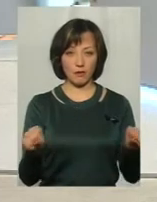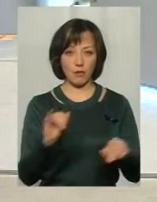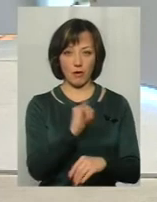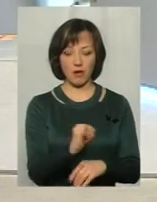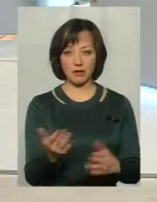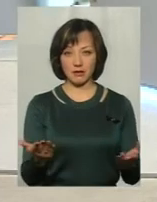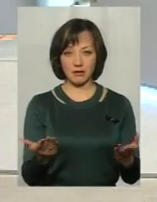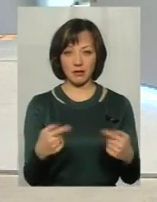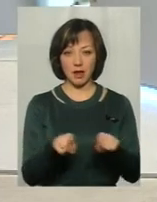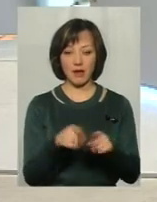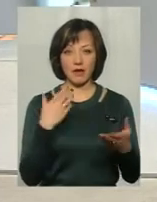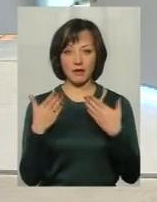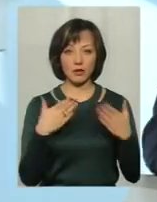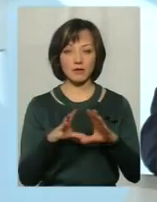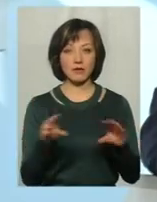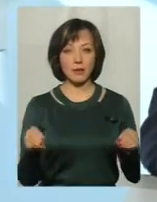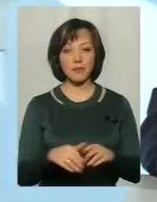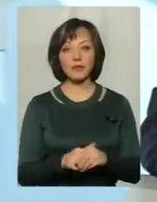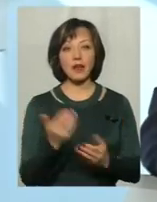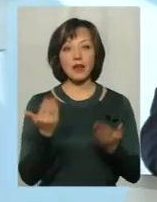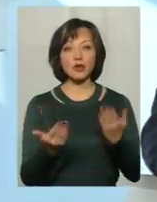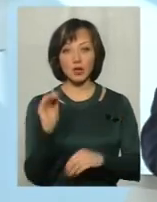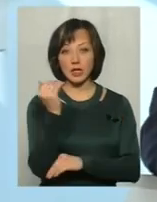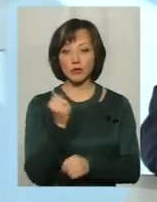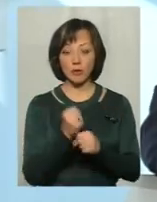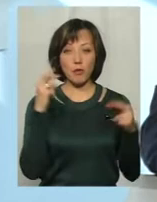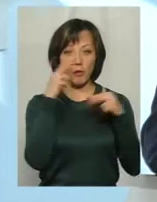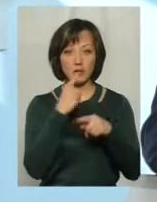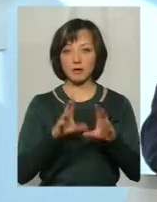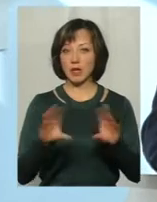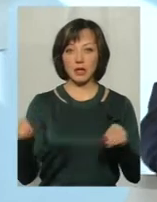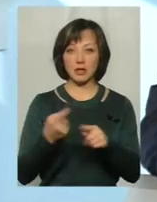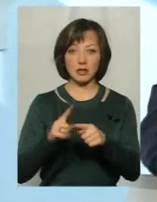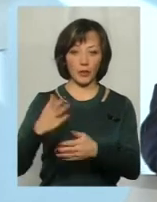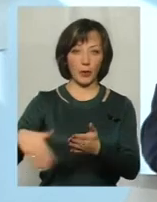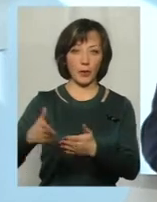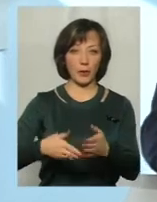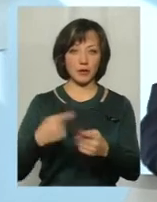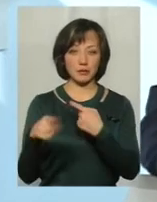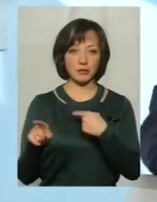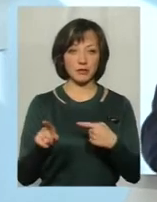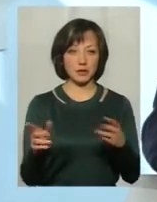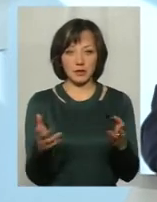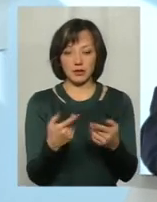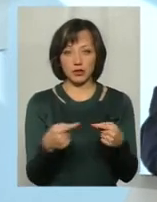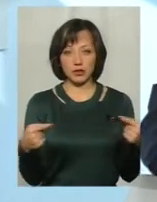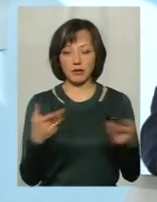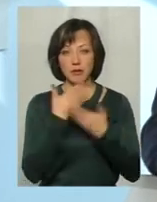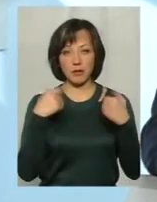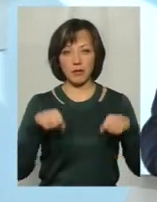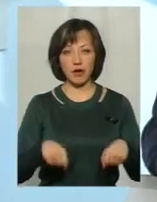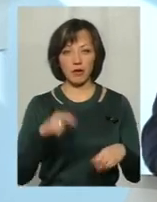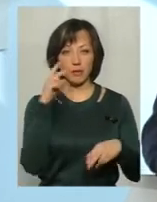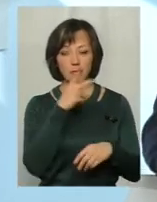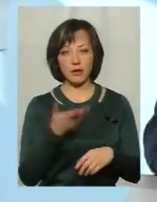поганий, значить до нього таке там ставлення і все. Якщо учень зробив помилку, значить все, цей учень, не той учень і таке інше, він не має права